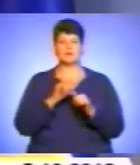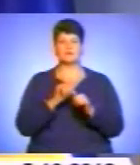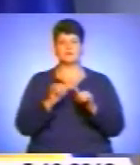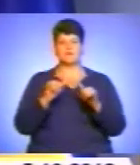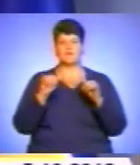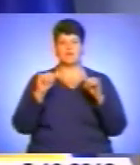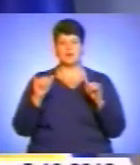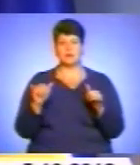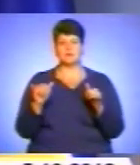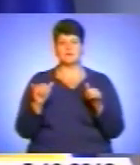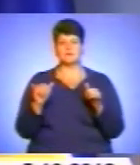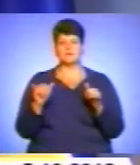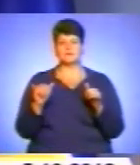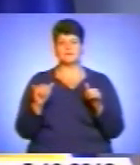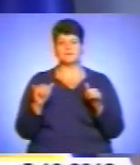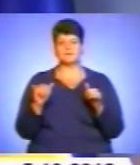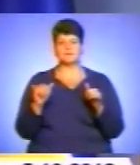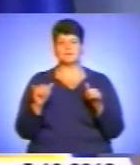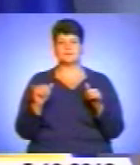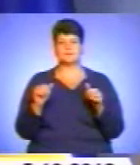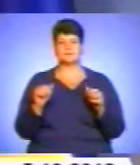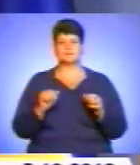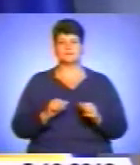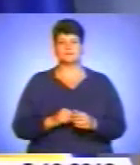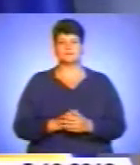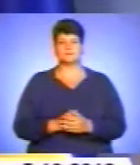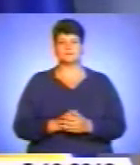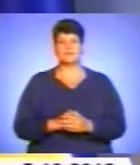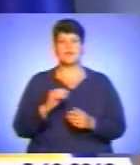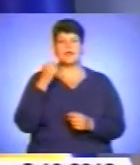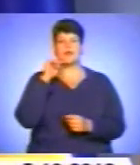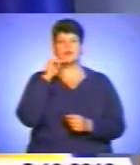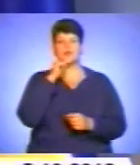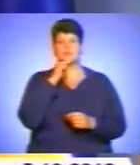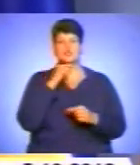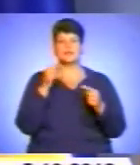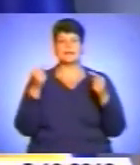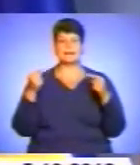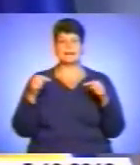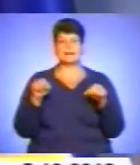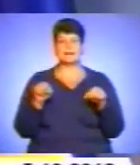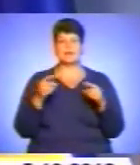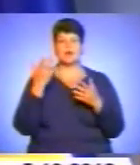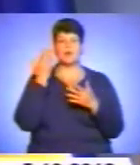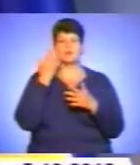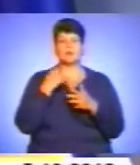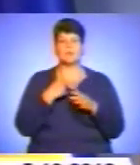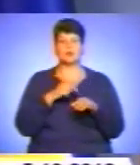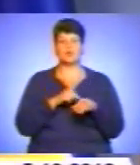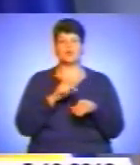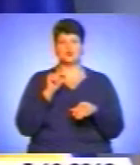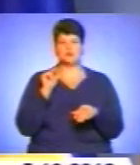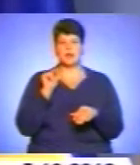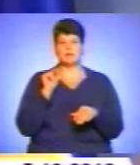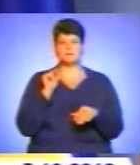економічний кризис, коли ми відчуваємо